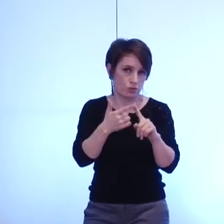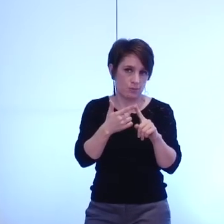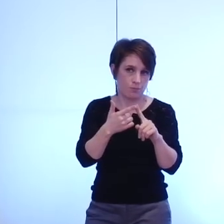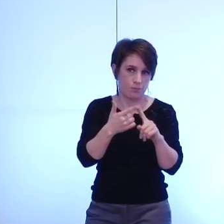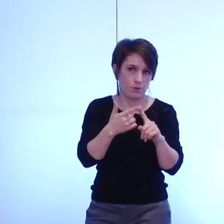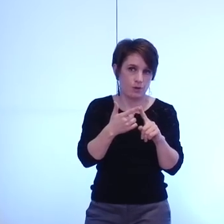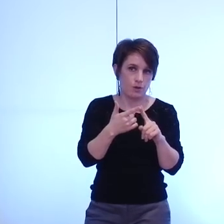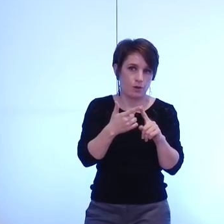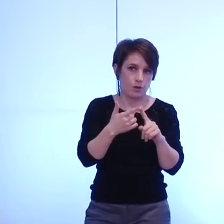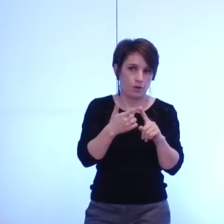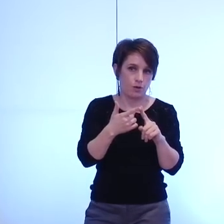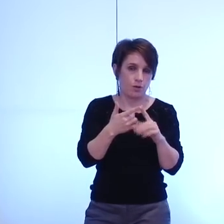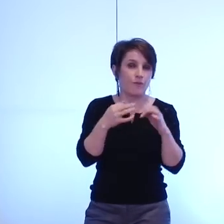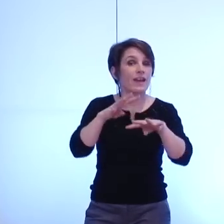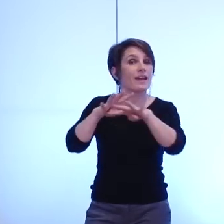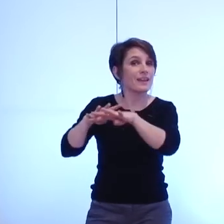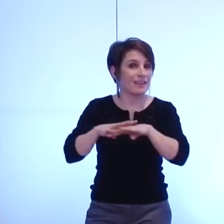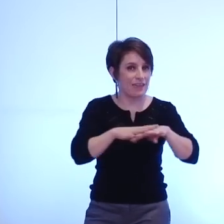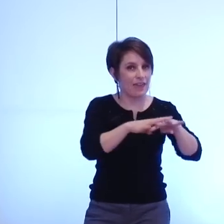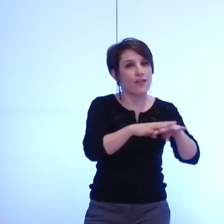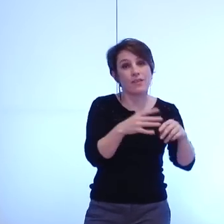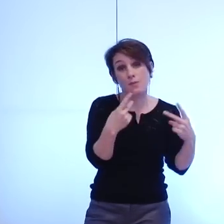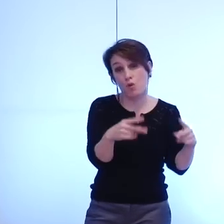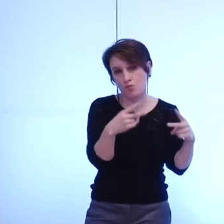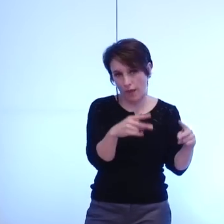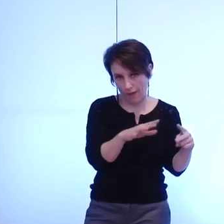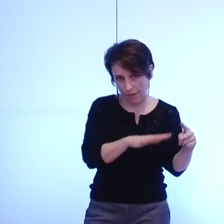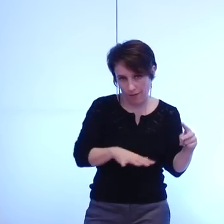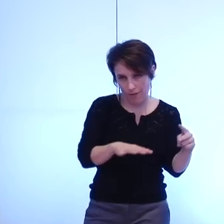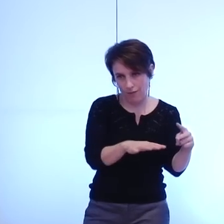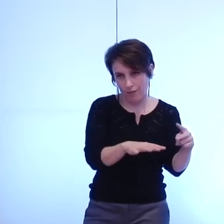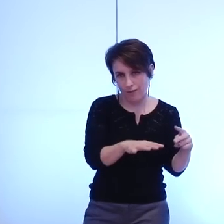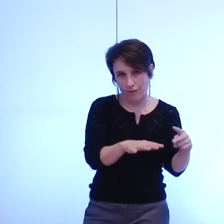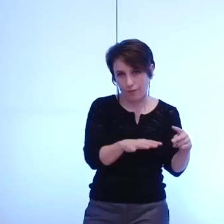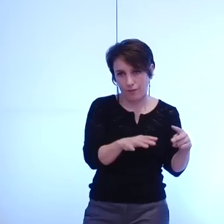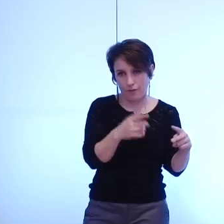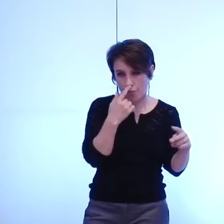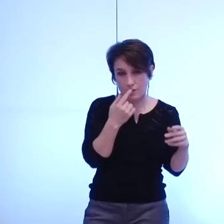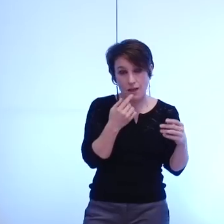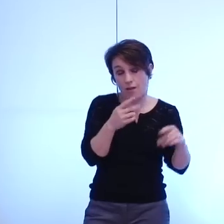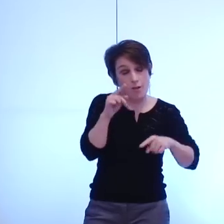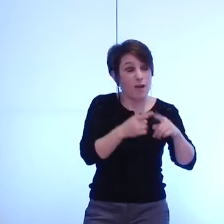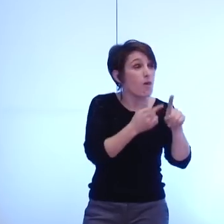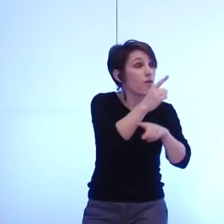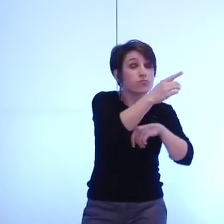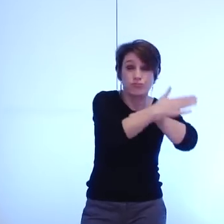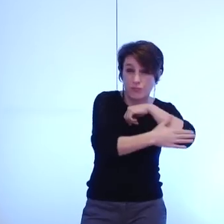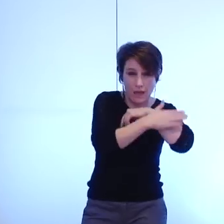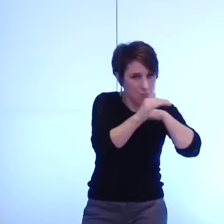pardon autour des quartiers et des zones populaires qui ne sont pas l'apanage des zones urbaines denses malheureusement donc